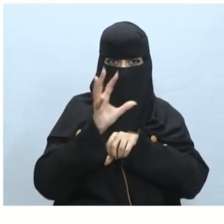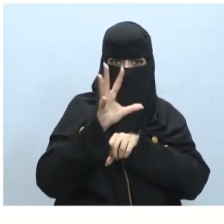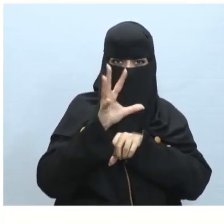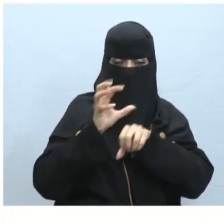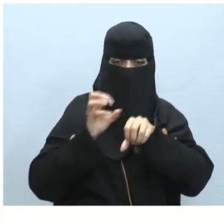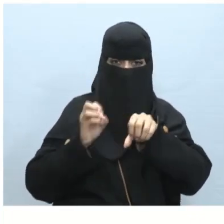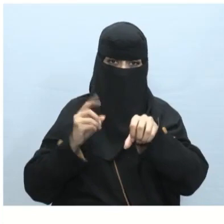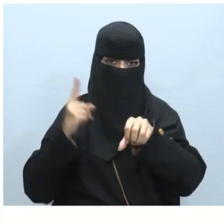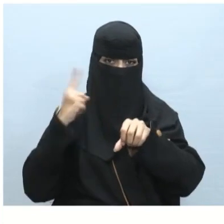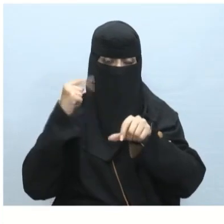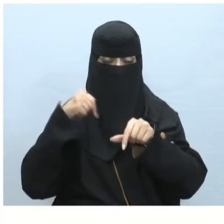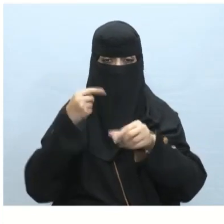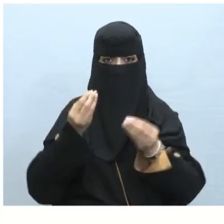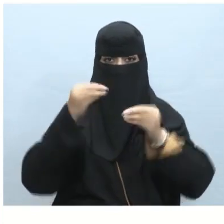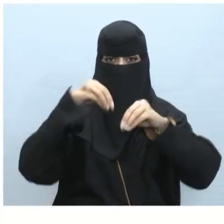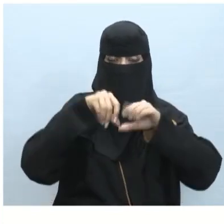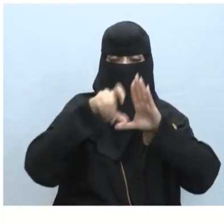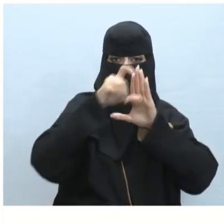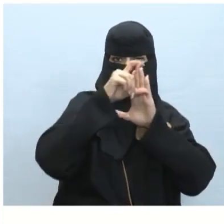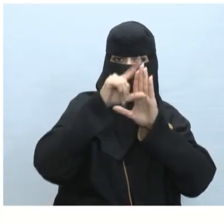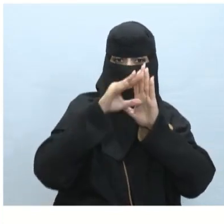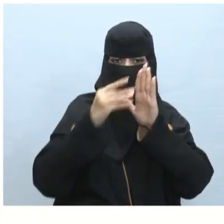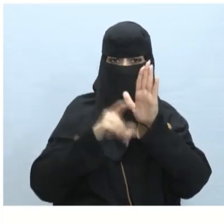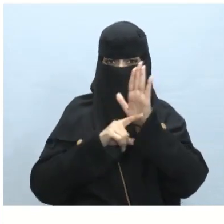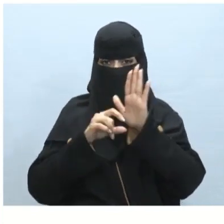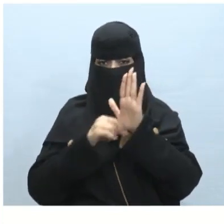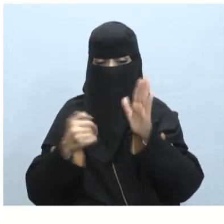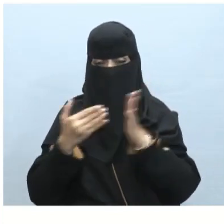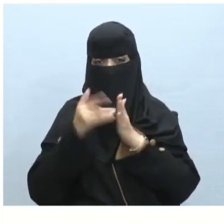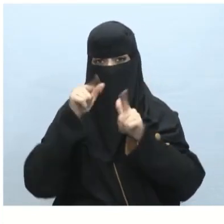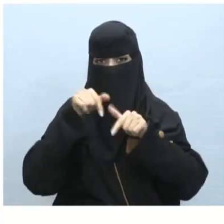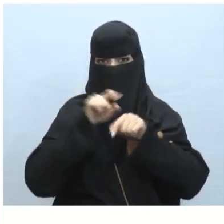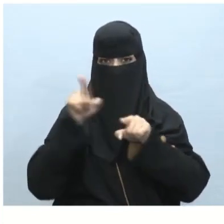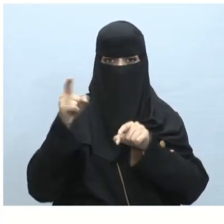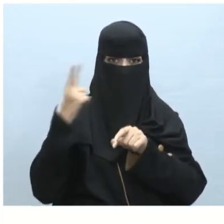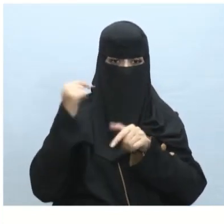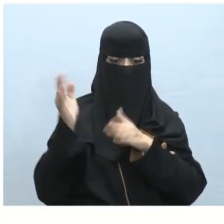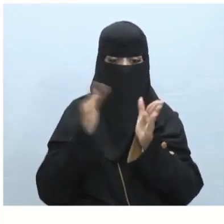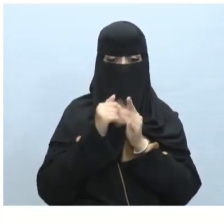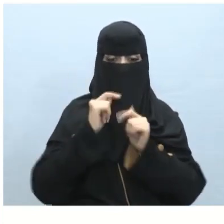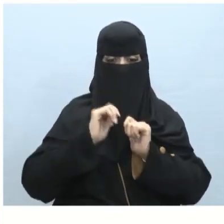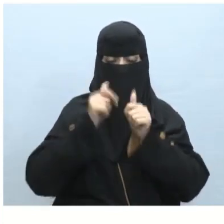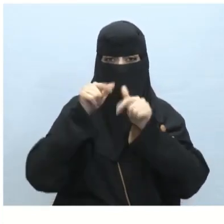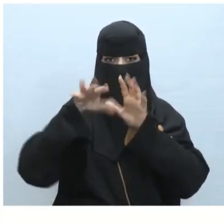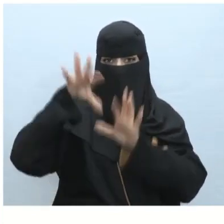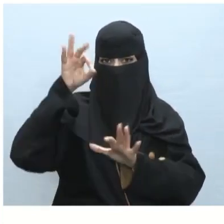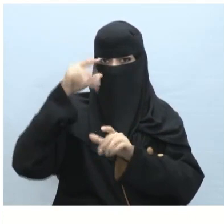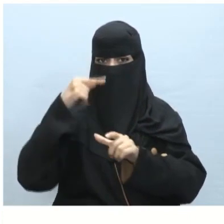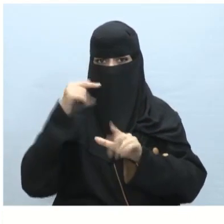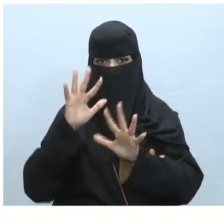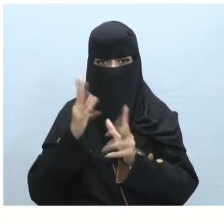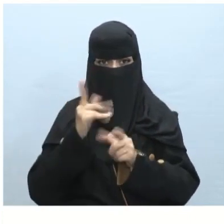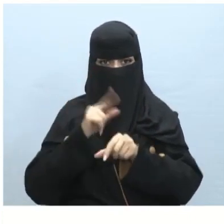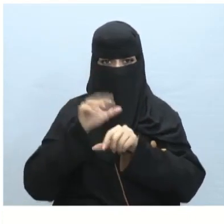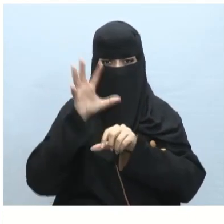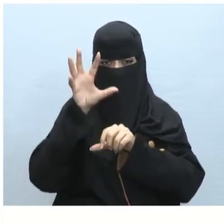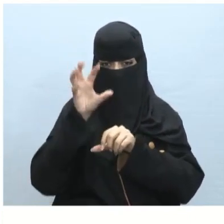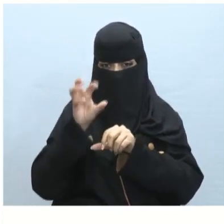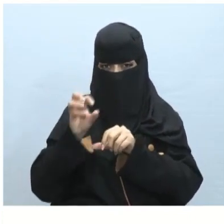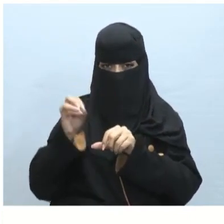مقدمة ونهاية أكثر سلاسة للمقطع الصوتي نستطيع اختيار انتهاء التلاشي